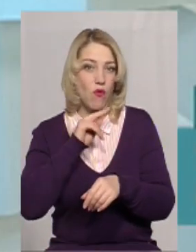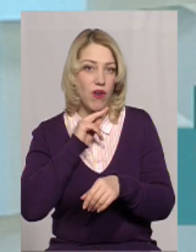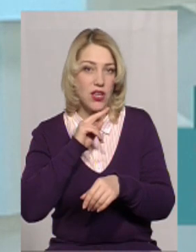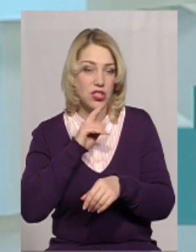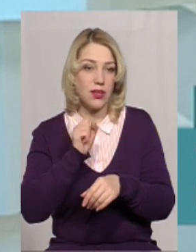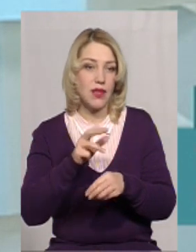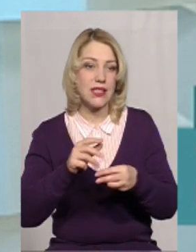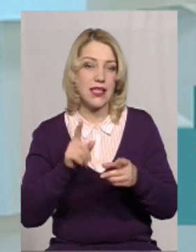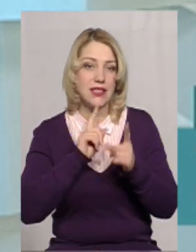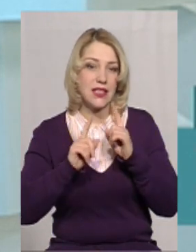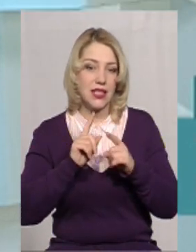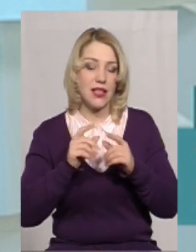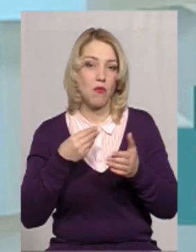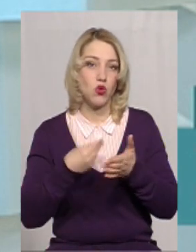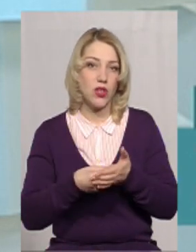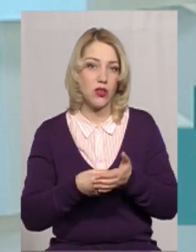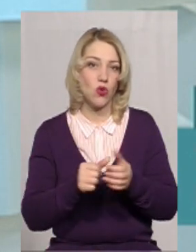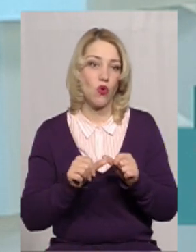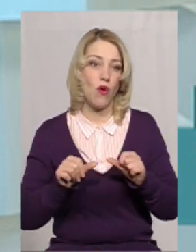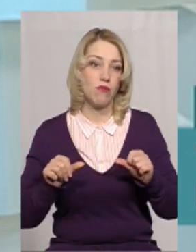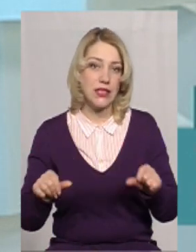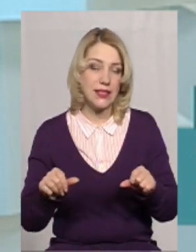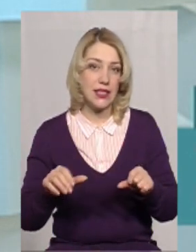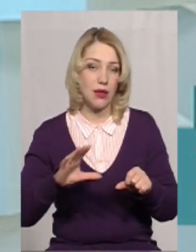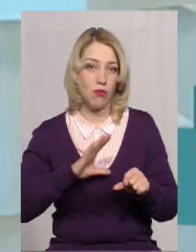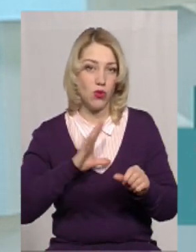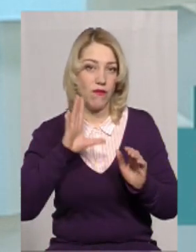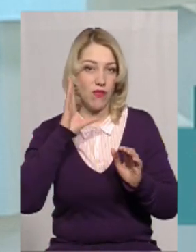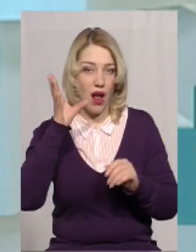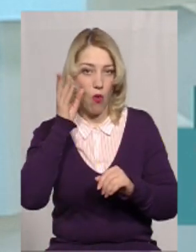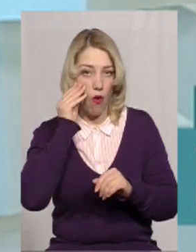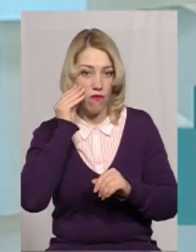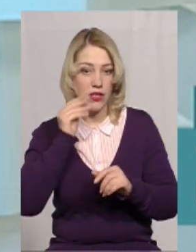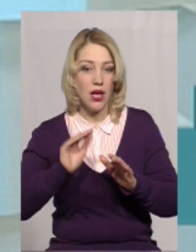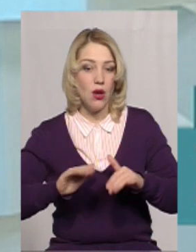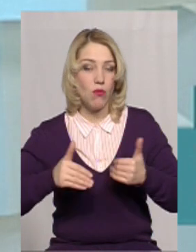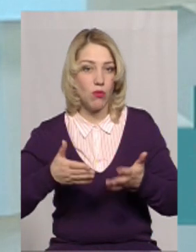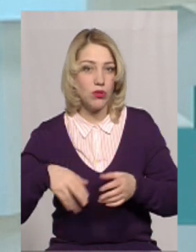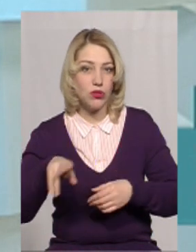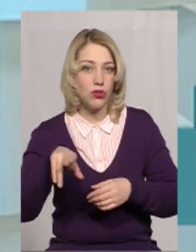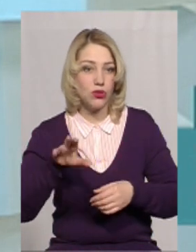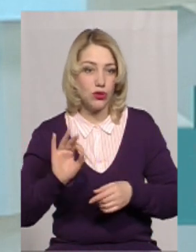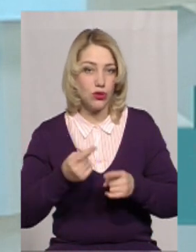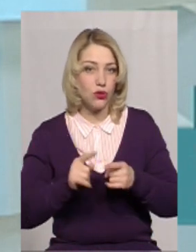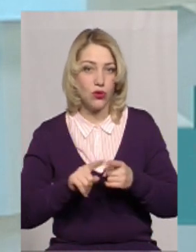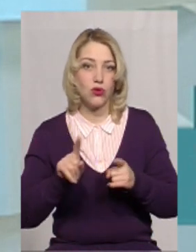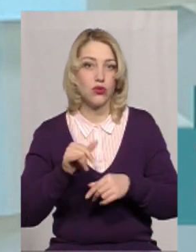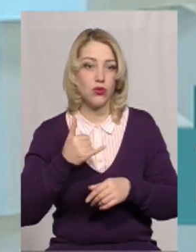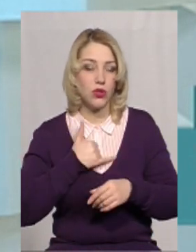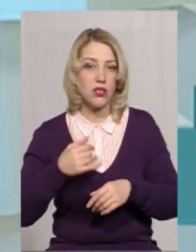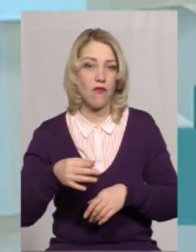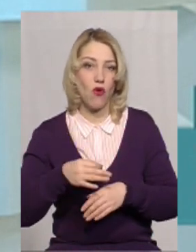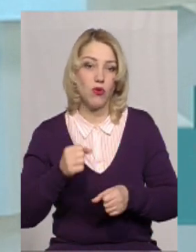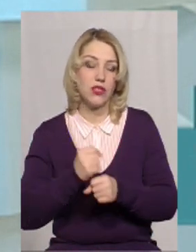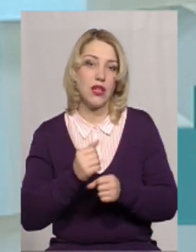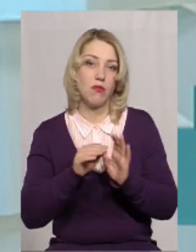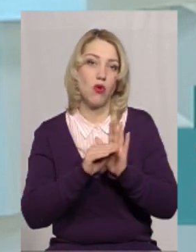на засіданні нашої бюджетної комісії були враховані пропозиції щодо того, що в нас в області